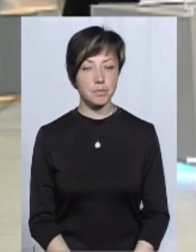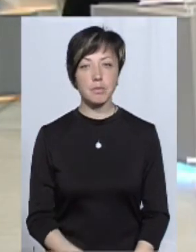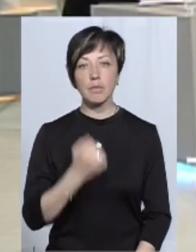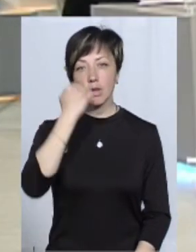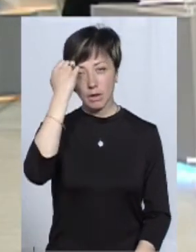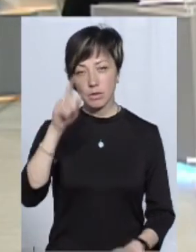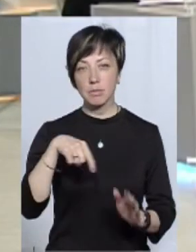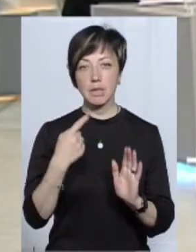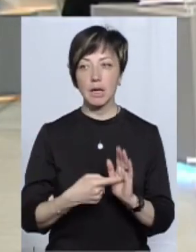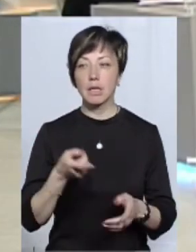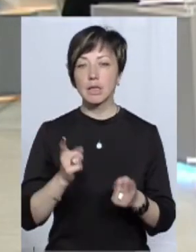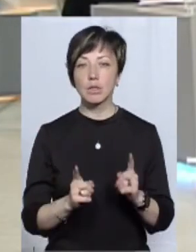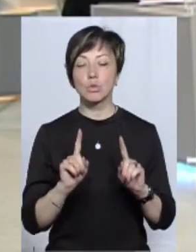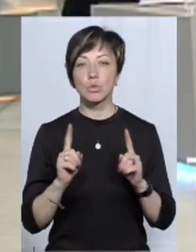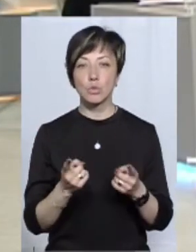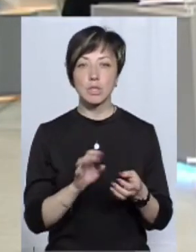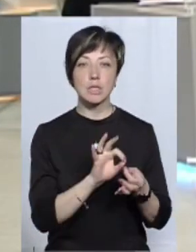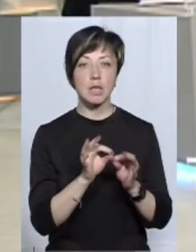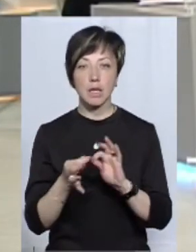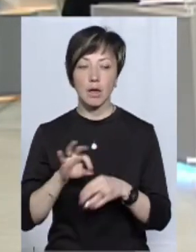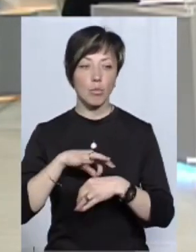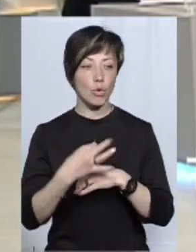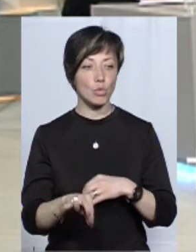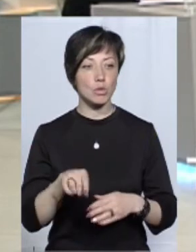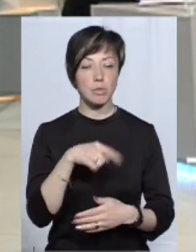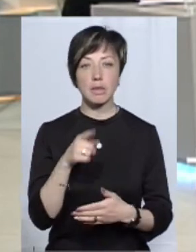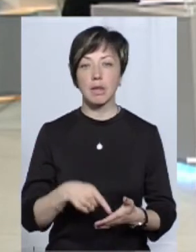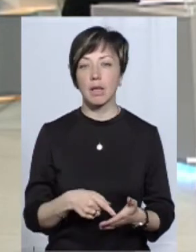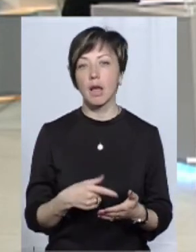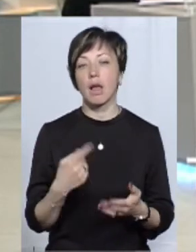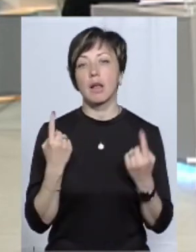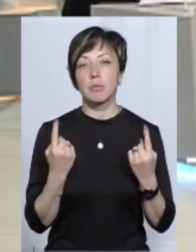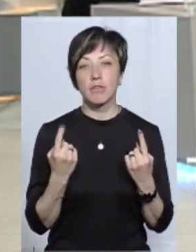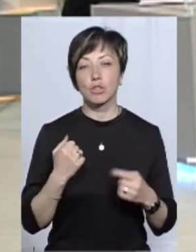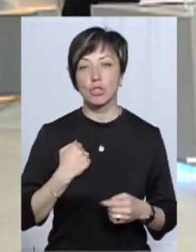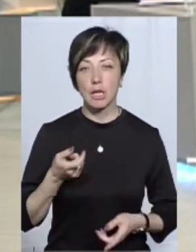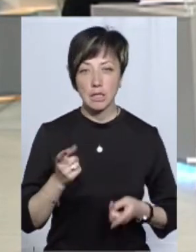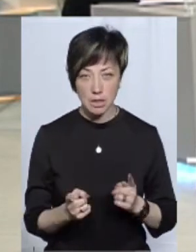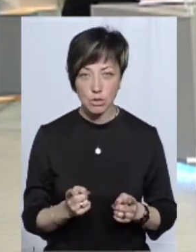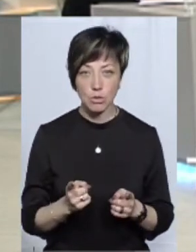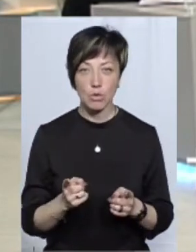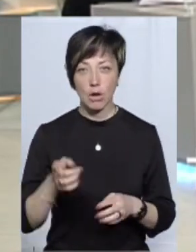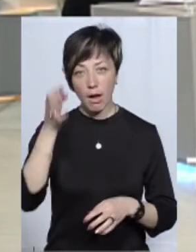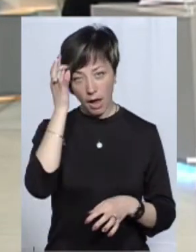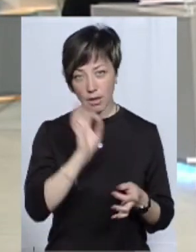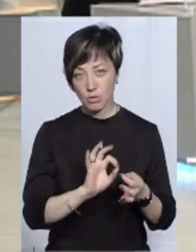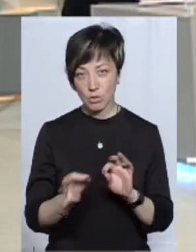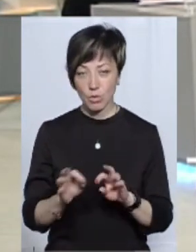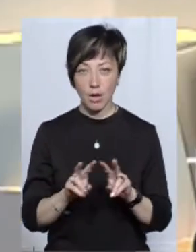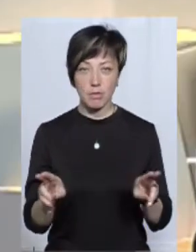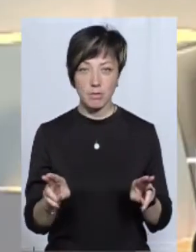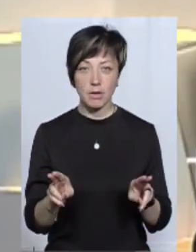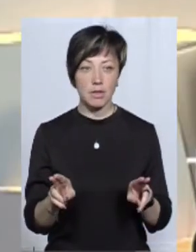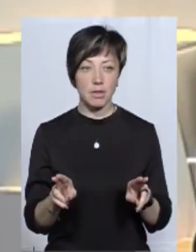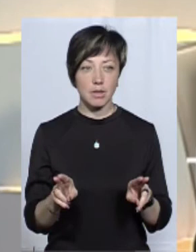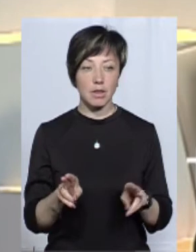Дякую за запитання. Дійсно, дуже складне і болюче питання. На превеликий жаль, дійсно, митників асоціюють якось з